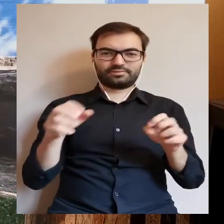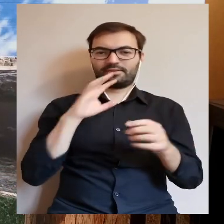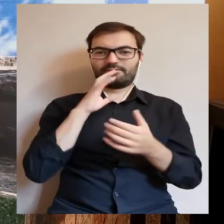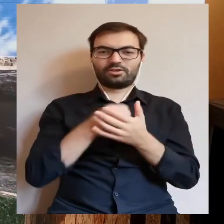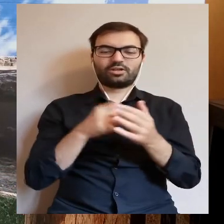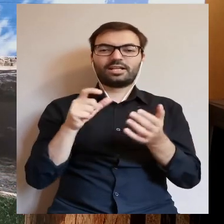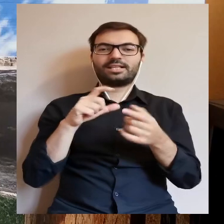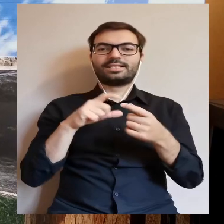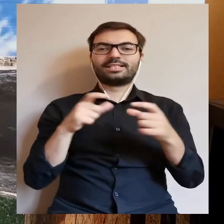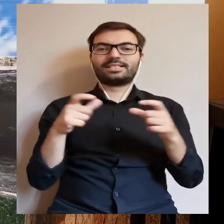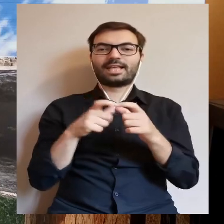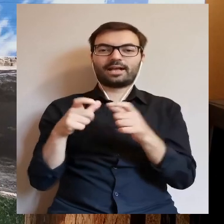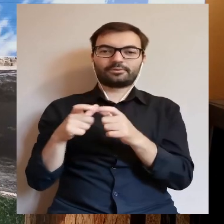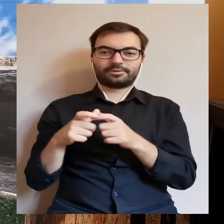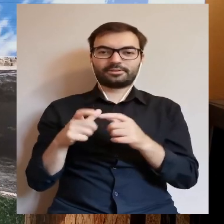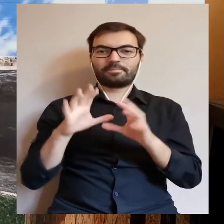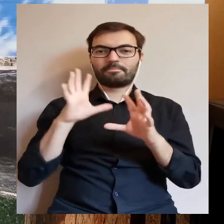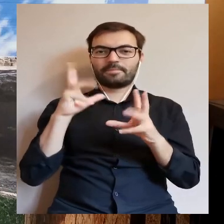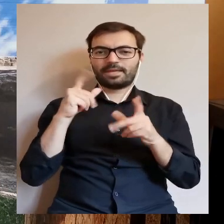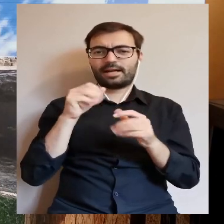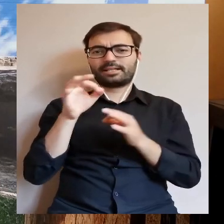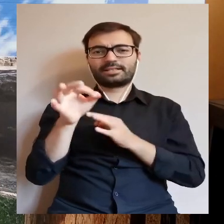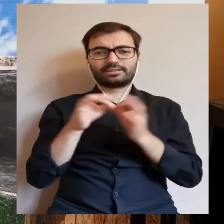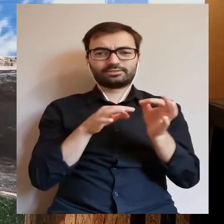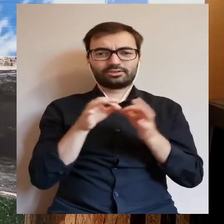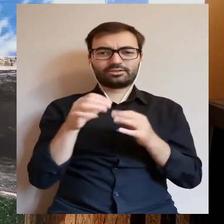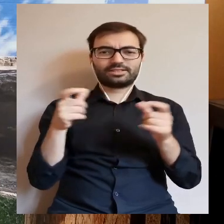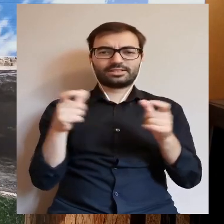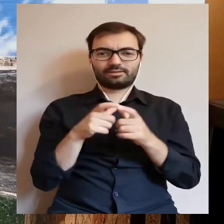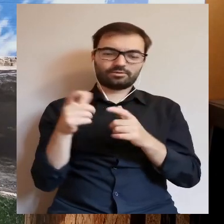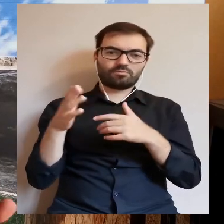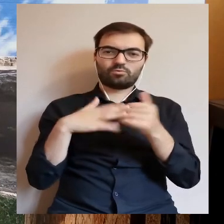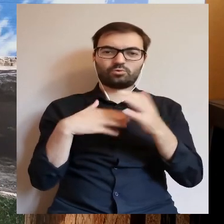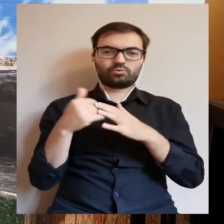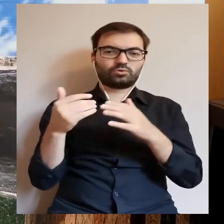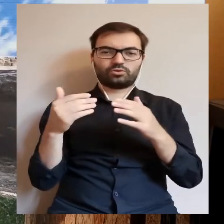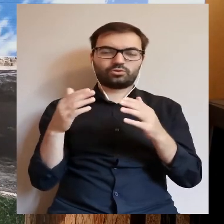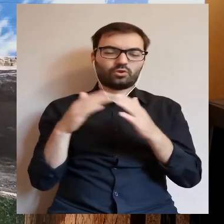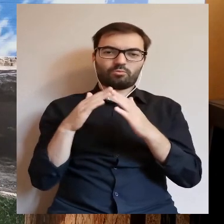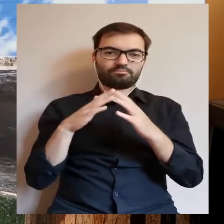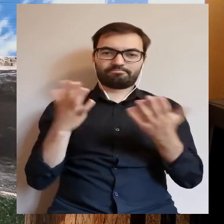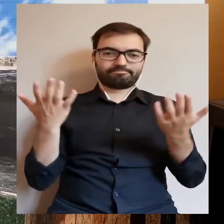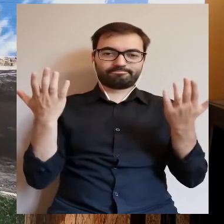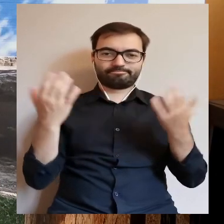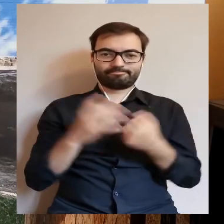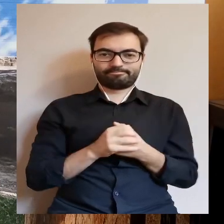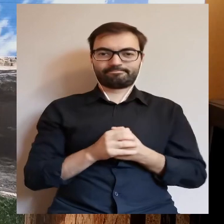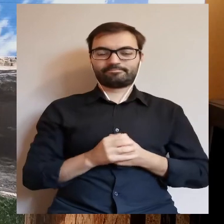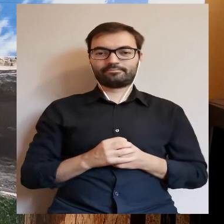sobie rozebrać i wykorzystać te cegły, piękne gotyckie cegły, na to, żeby wybudować sobie domy.